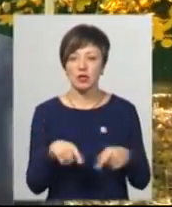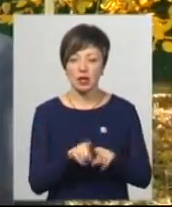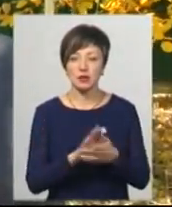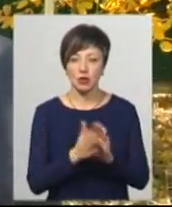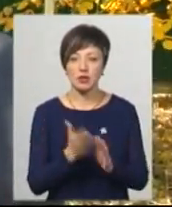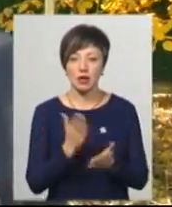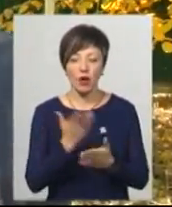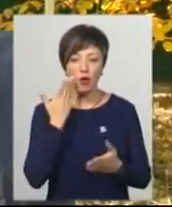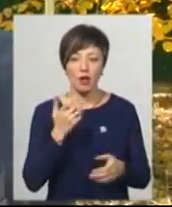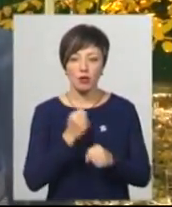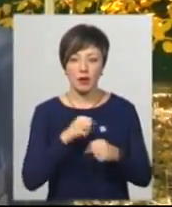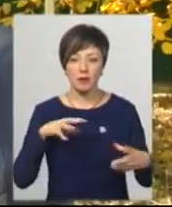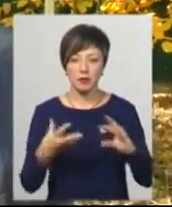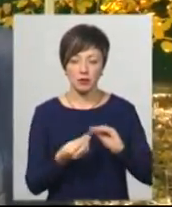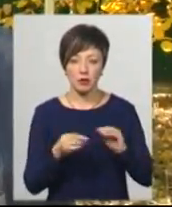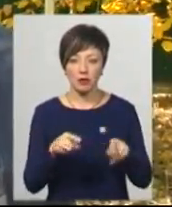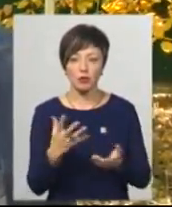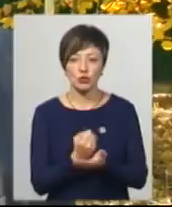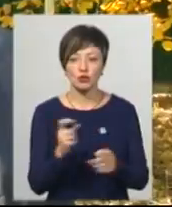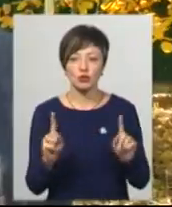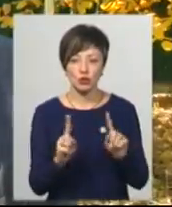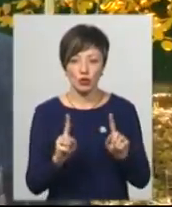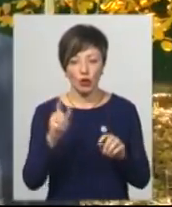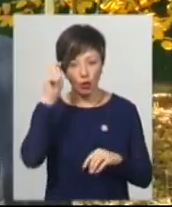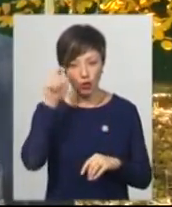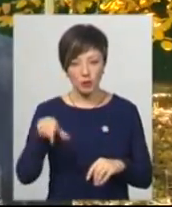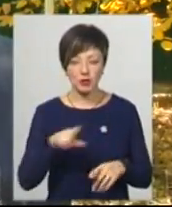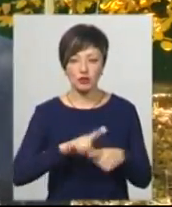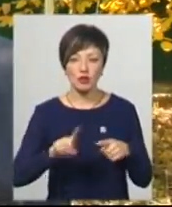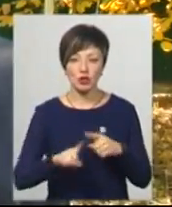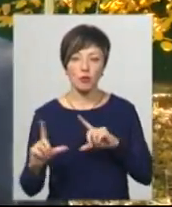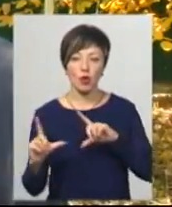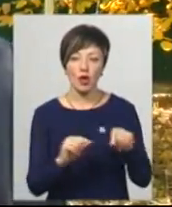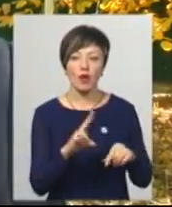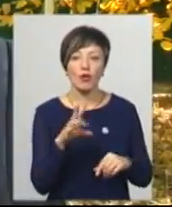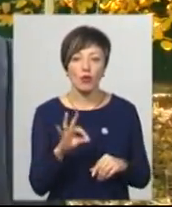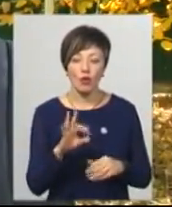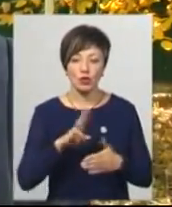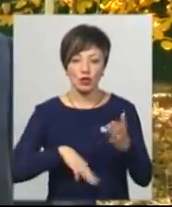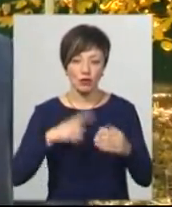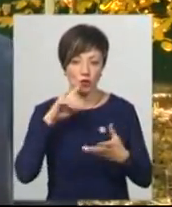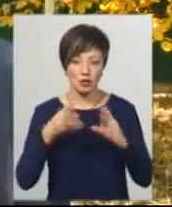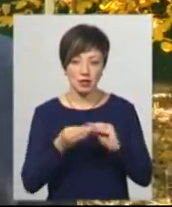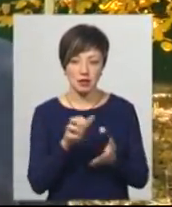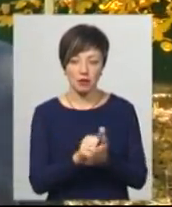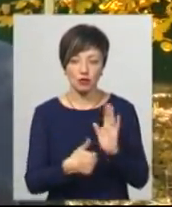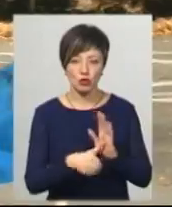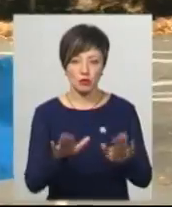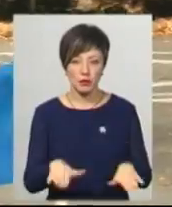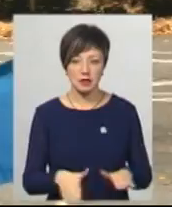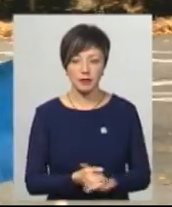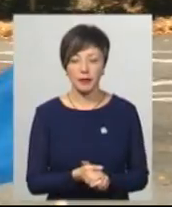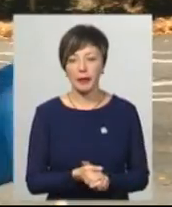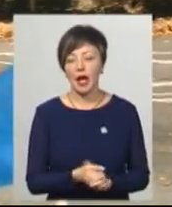склалася, коли ми підводили підсумки. Там виходилося, що хлопець саме швидше проїхав, але по штрафних очках він зайняв 6 місце.